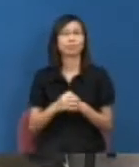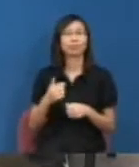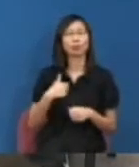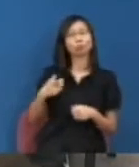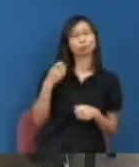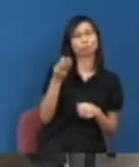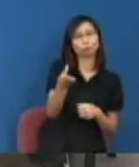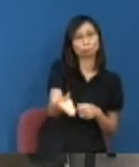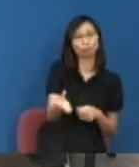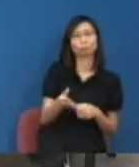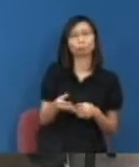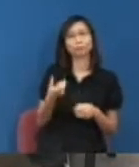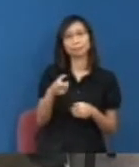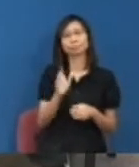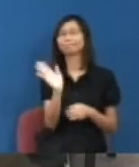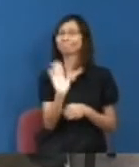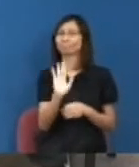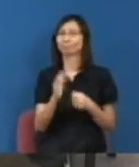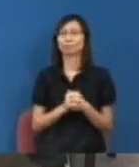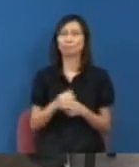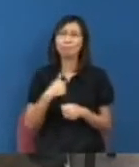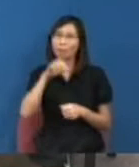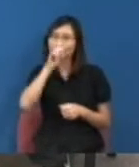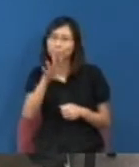突我明白就是說